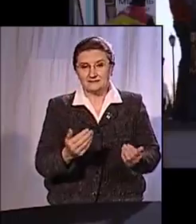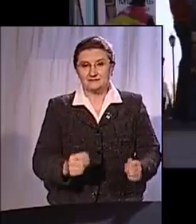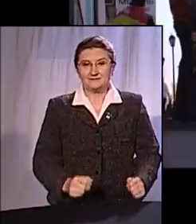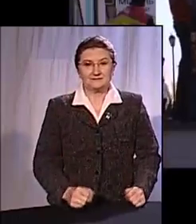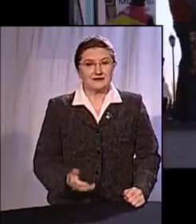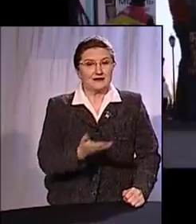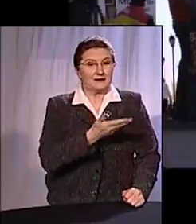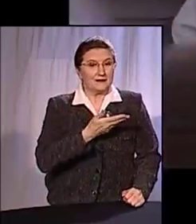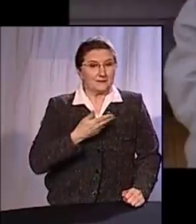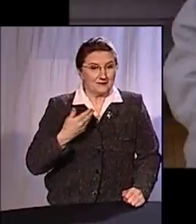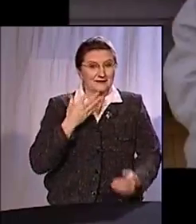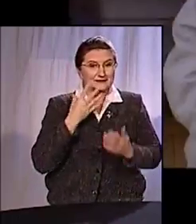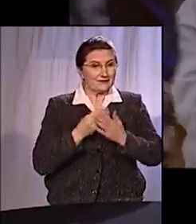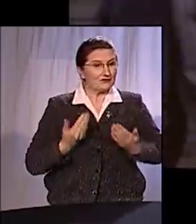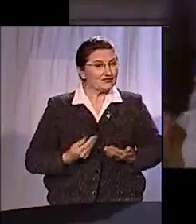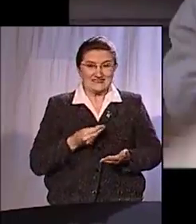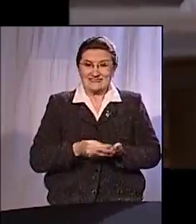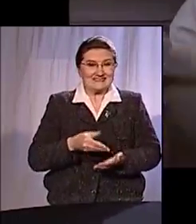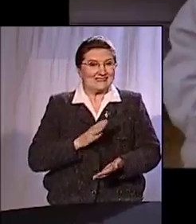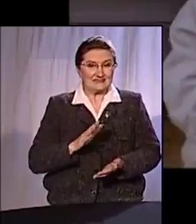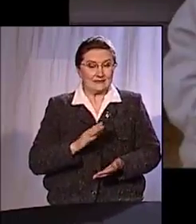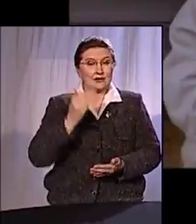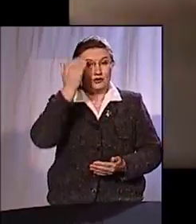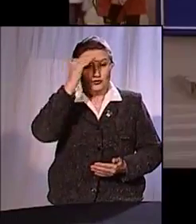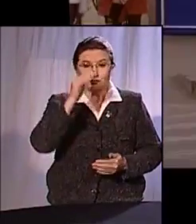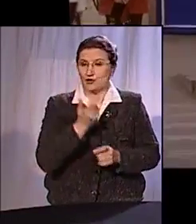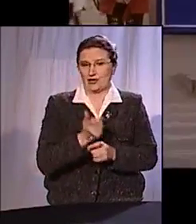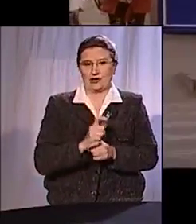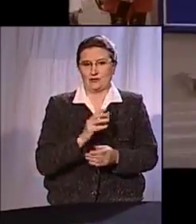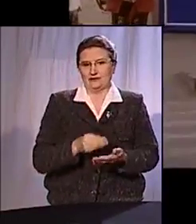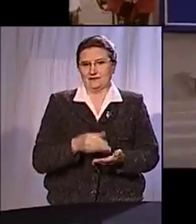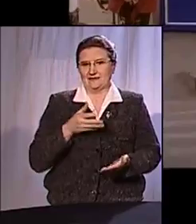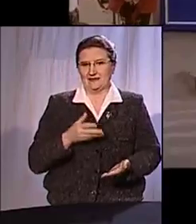Мы ведь свою жизнь не ценим, да и чужую не очень.